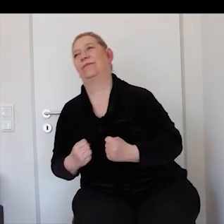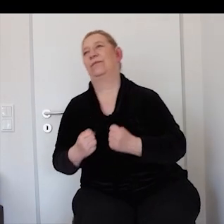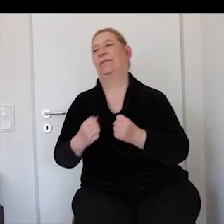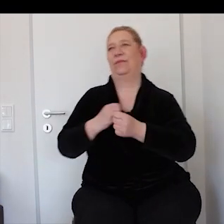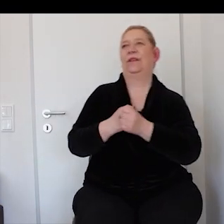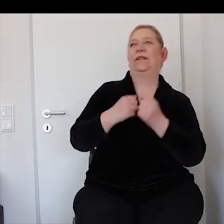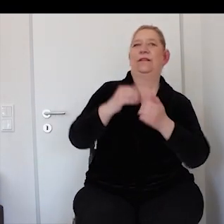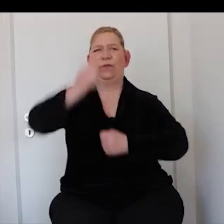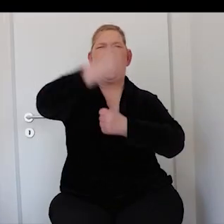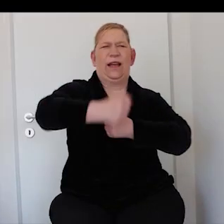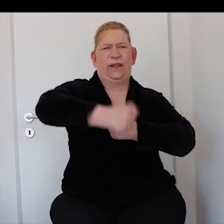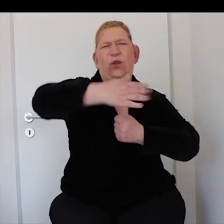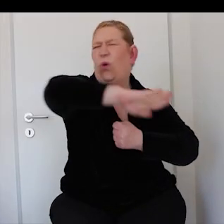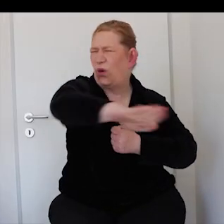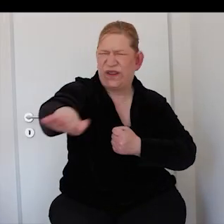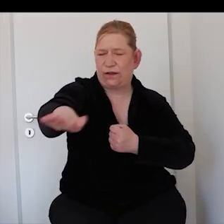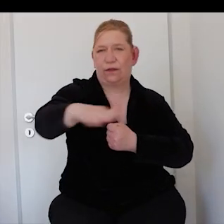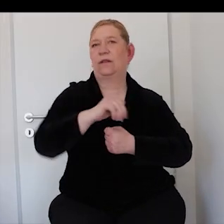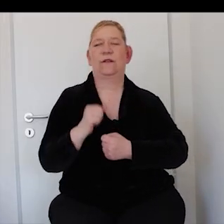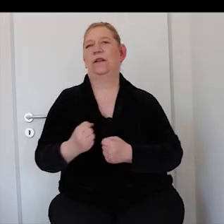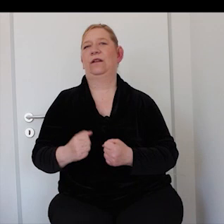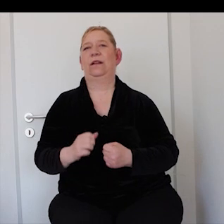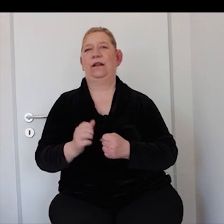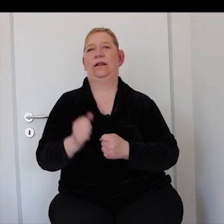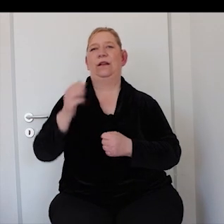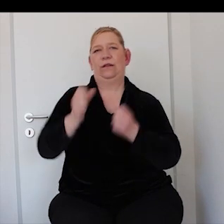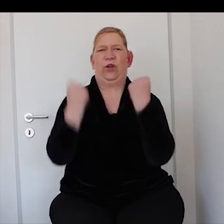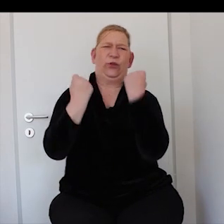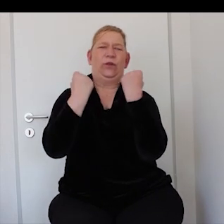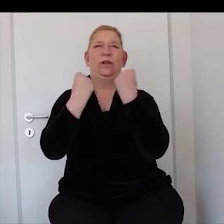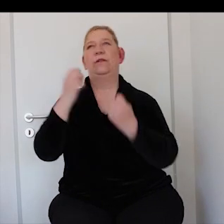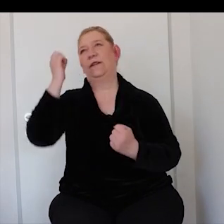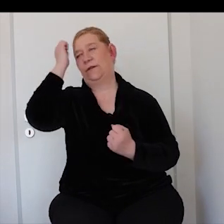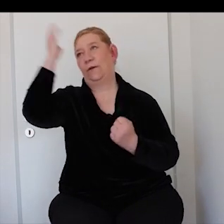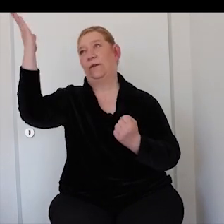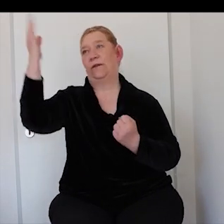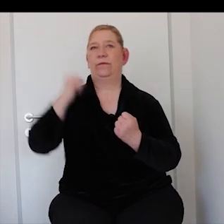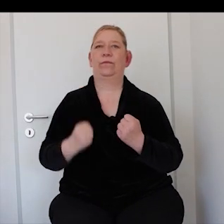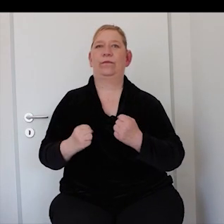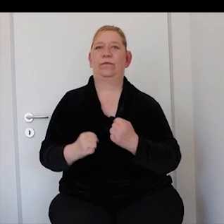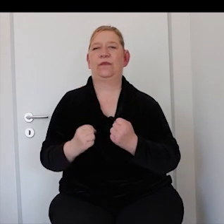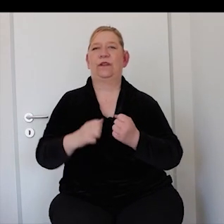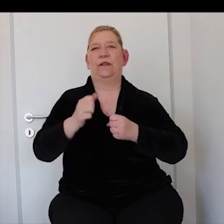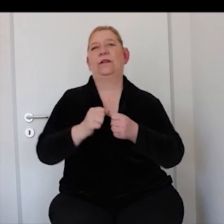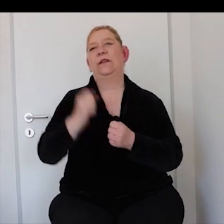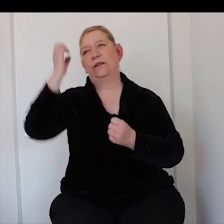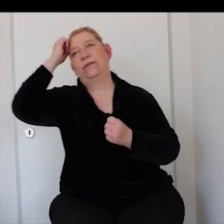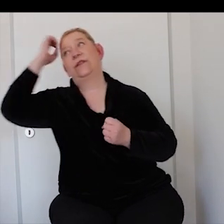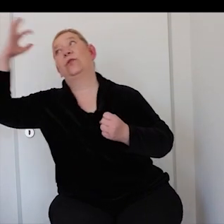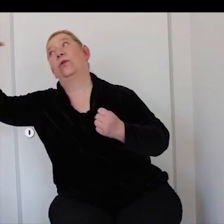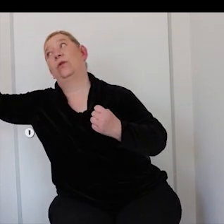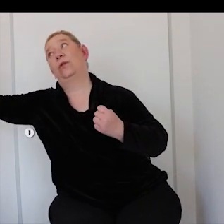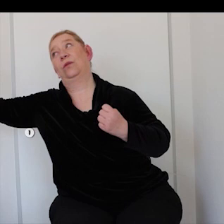existiert All die Grenzen und Separation Der Mensch braucht Feuer, der Mensch braucht Aktion